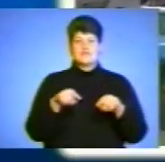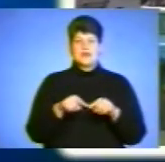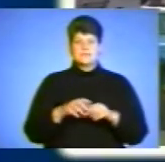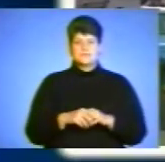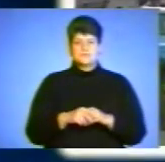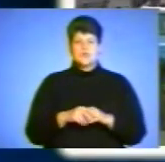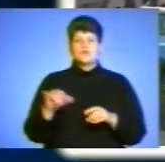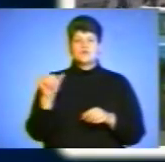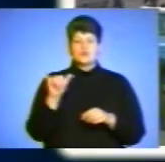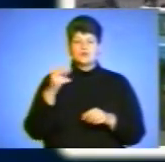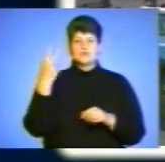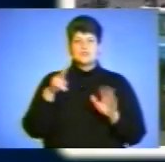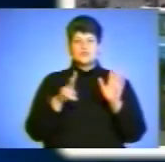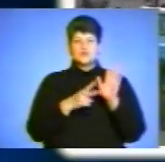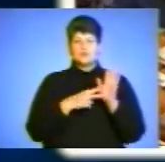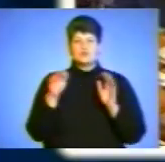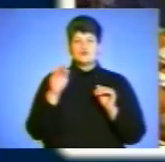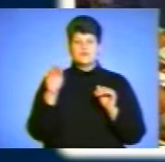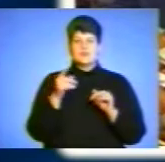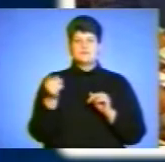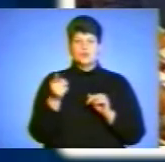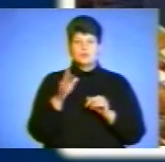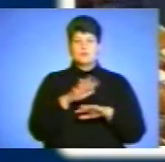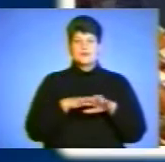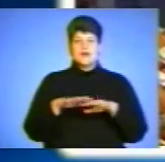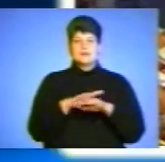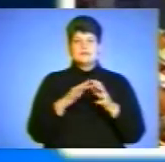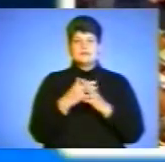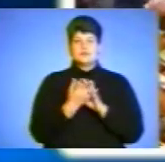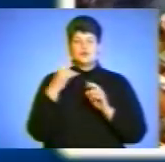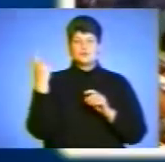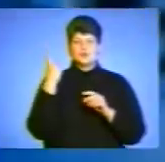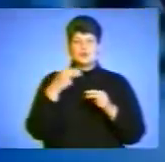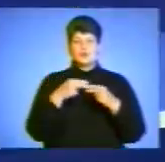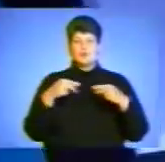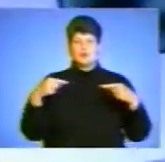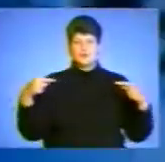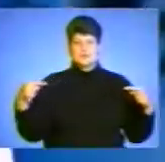У суботу, 27 жовтня, в Тернополі відбудуться ярмарки сільськогосподарської продукції.